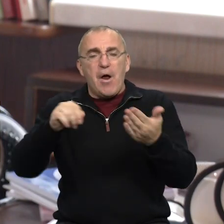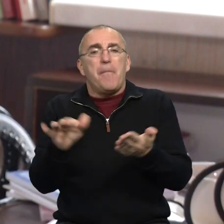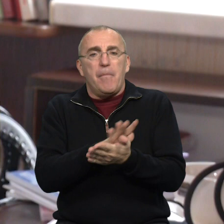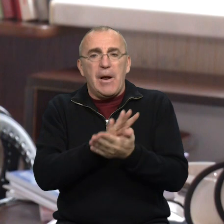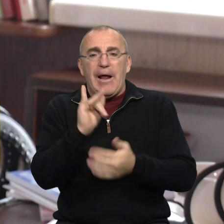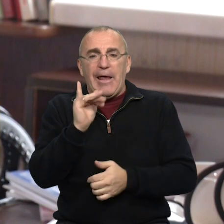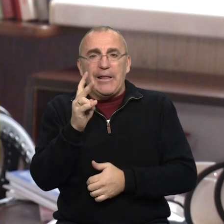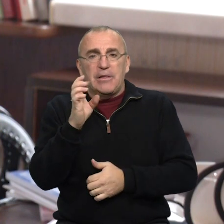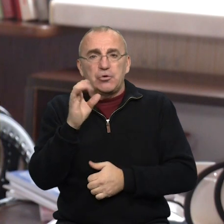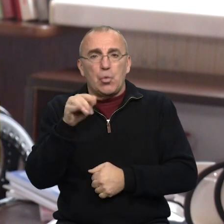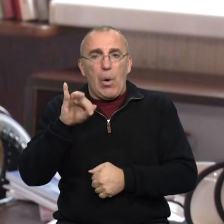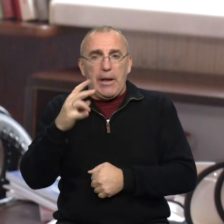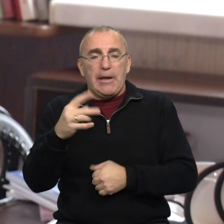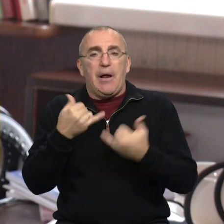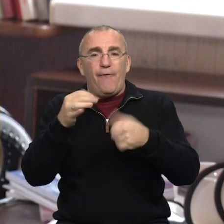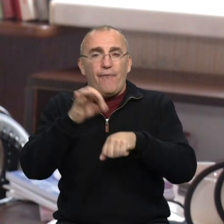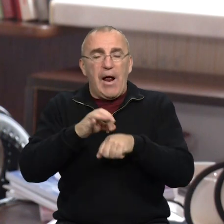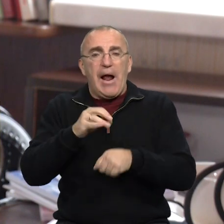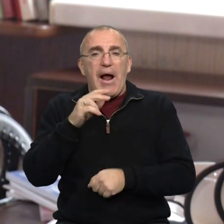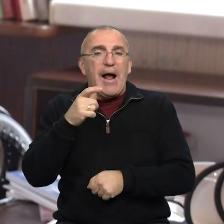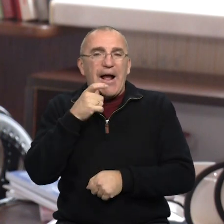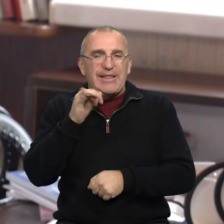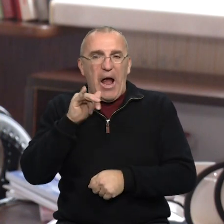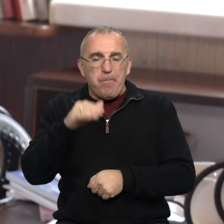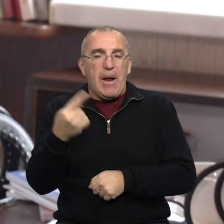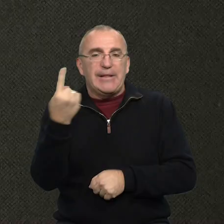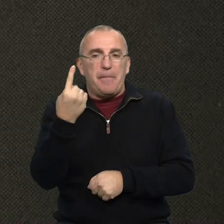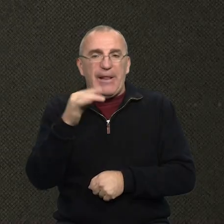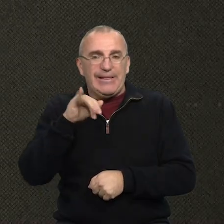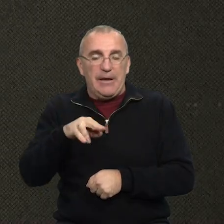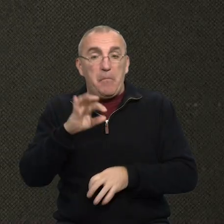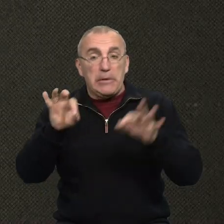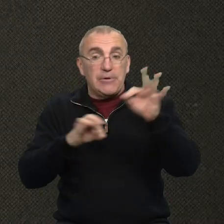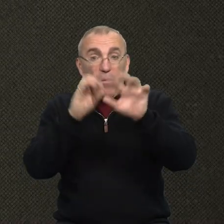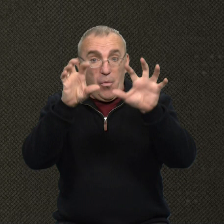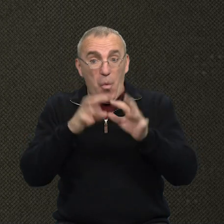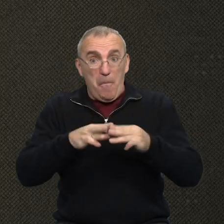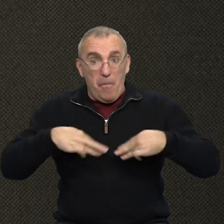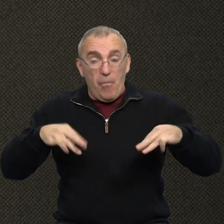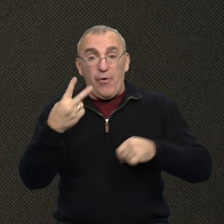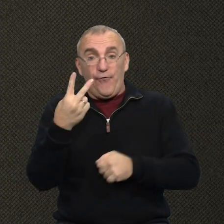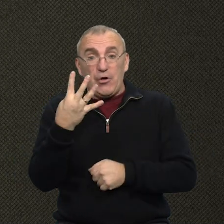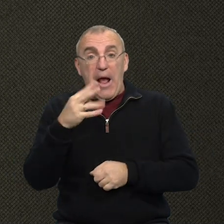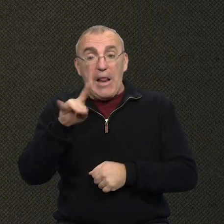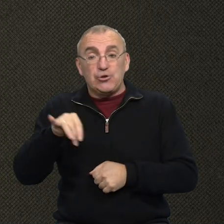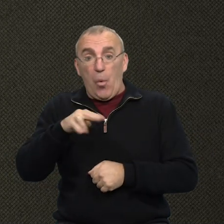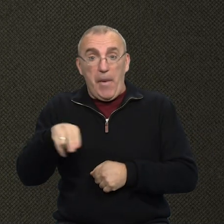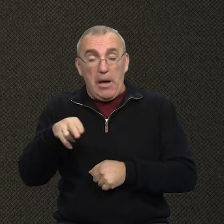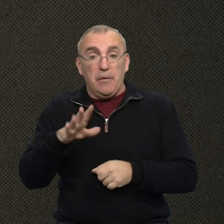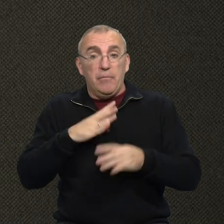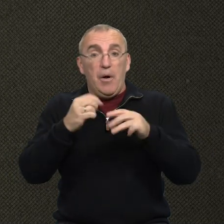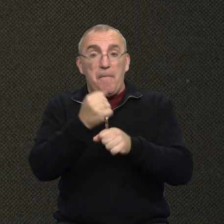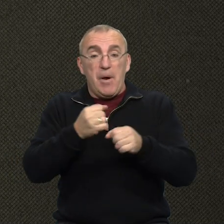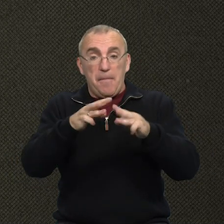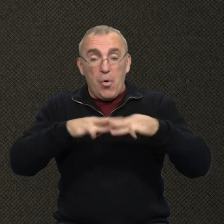безкоштовно інсуліни для хворих на діабет першого типу. Законопроєкт, підтриманий урядом 24 листопада,